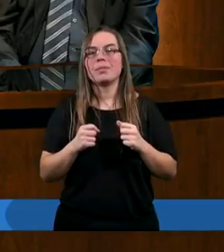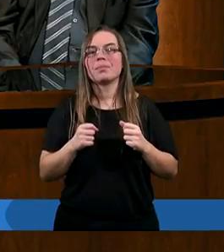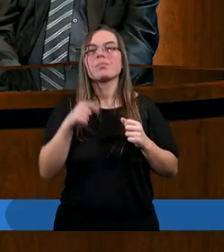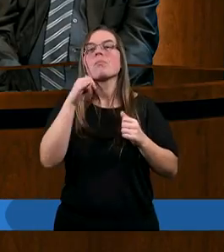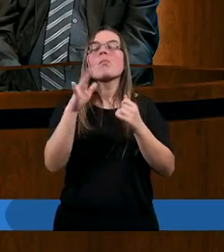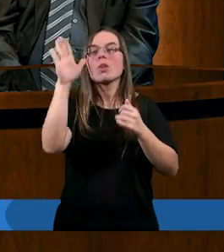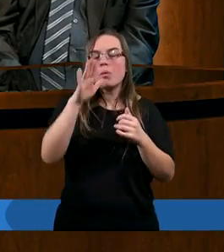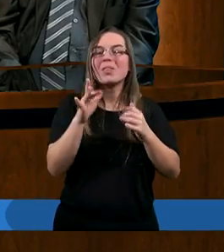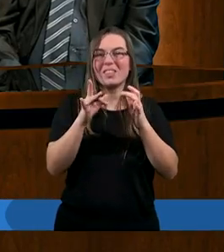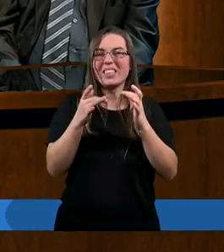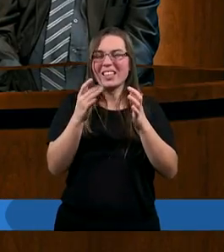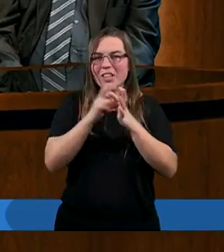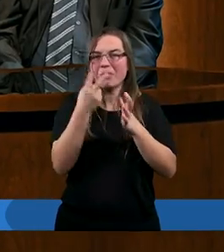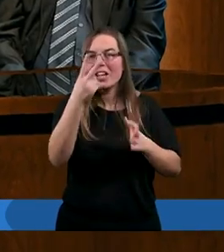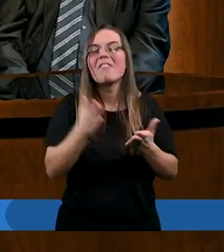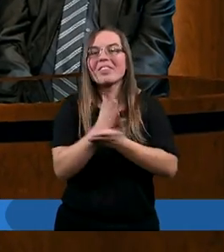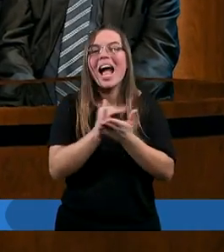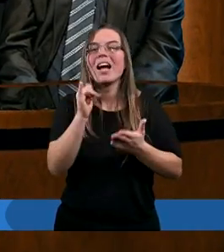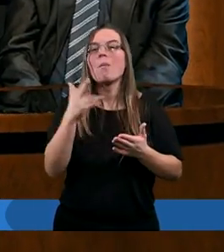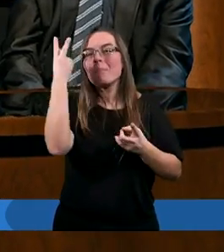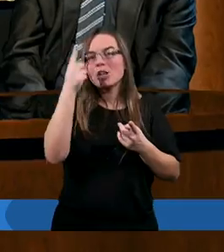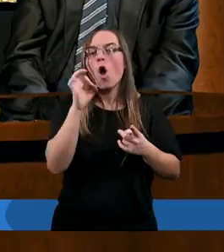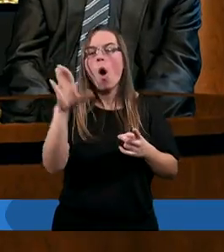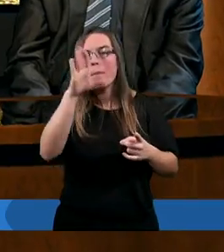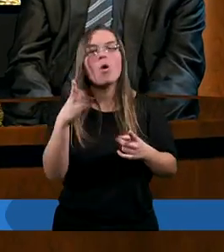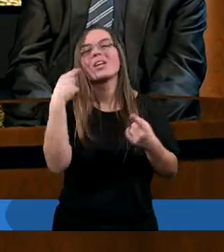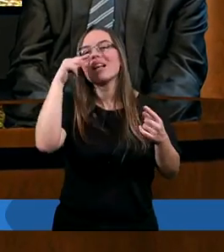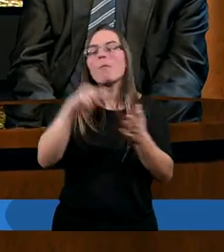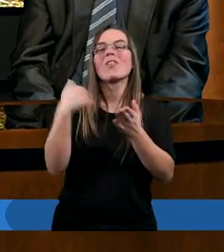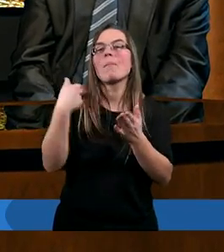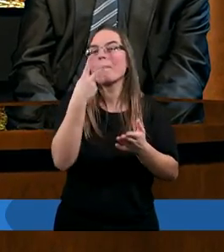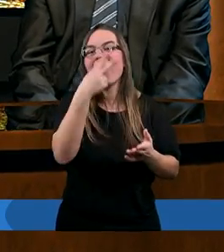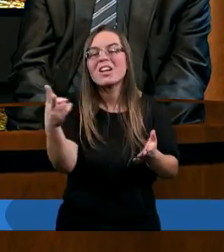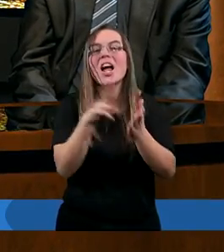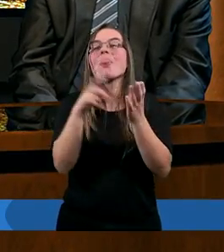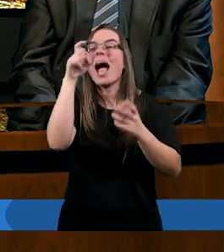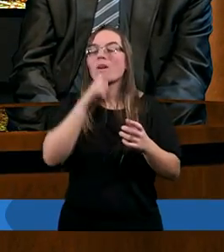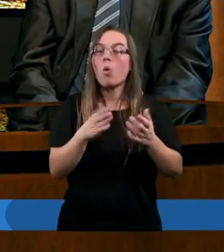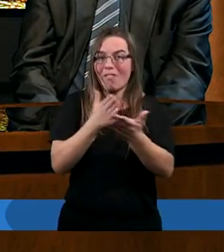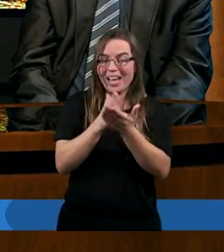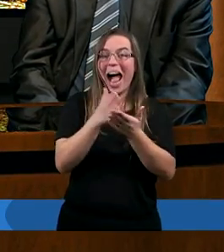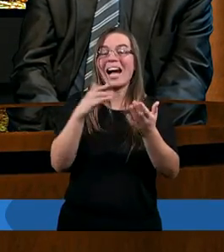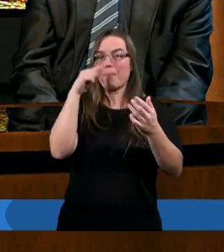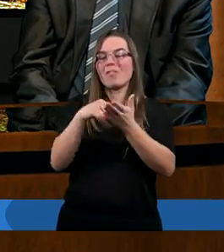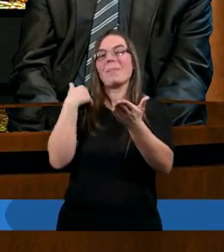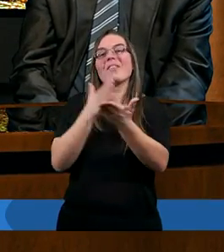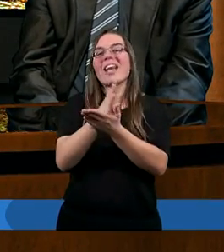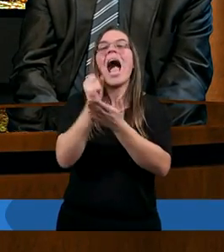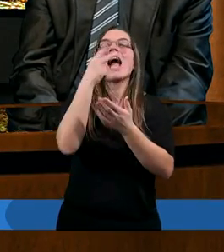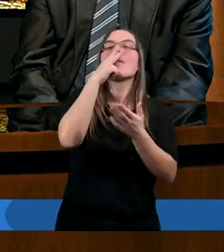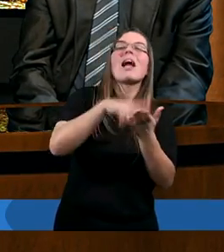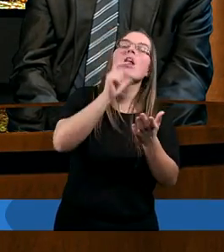Pewno źródłem wiary i myślenia o Bogu nie powinno być patrzenie na zło ale patrzenie na Boga.